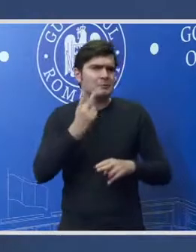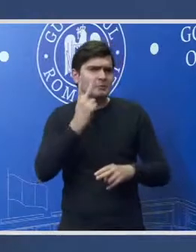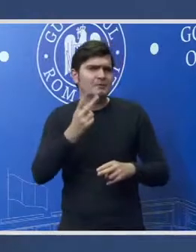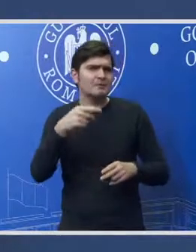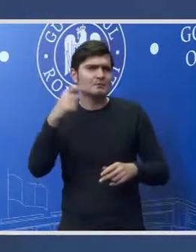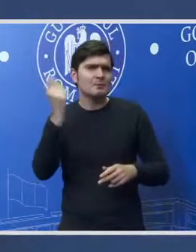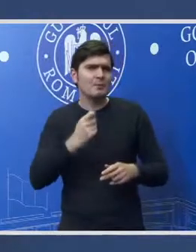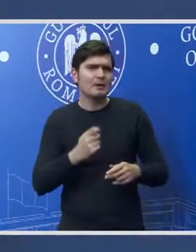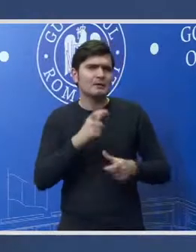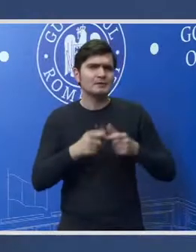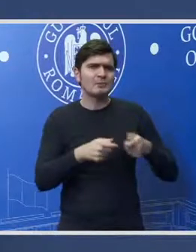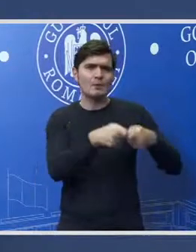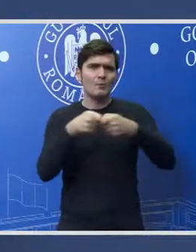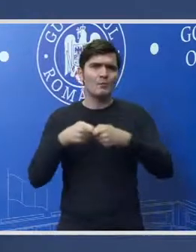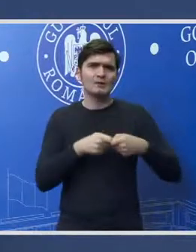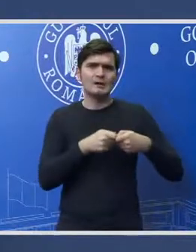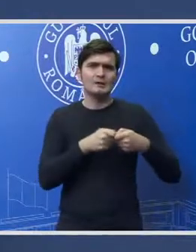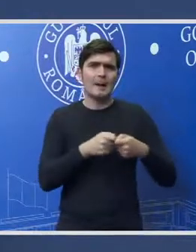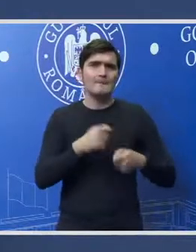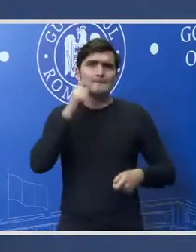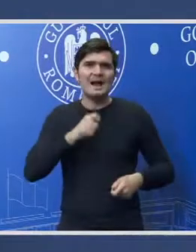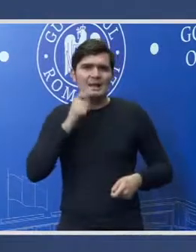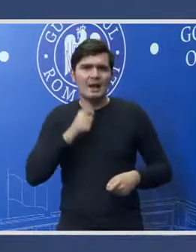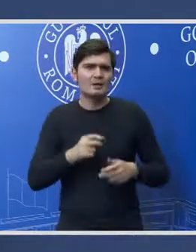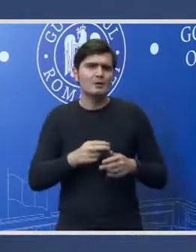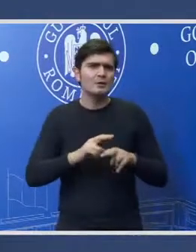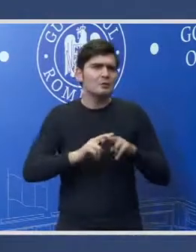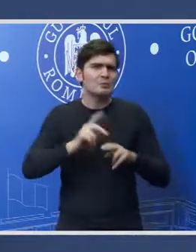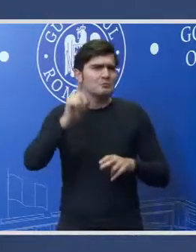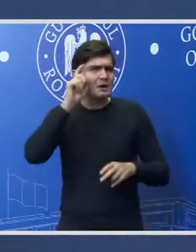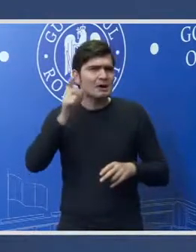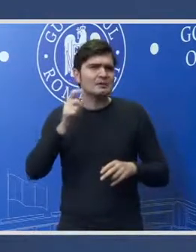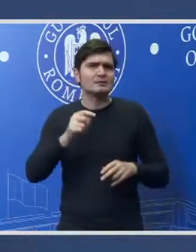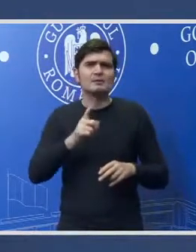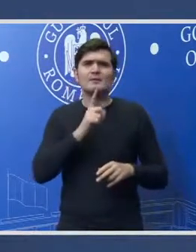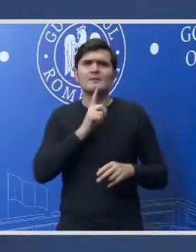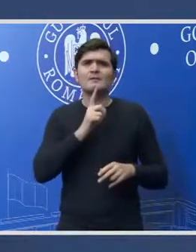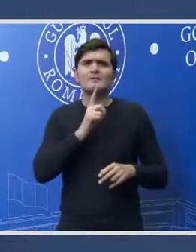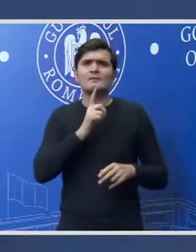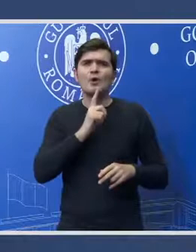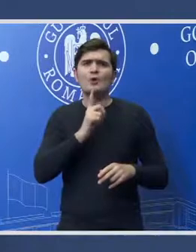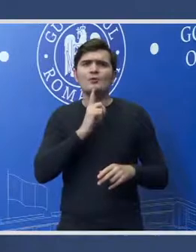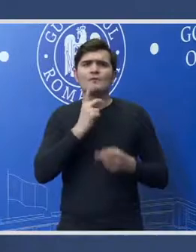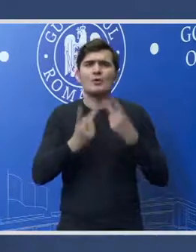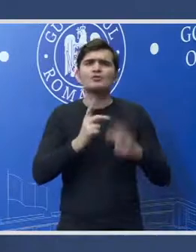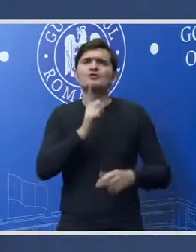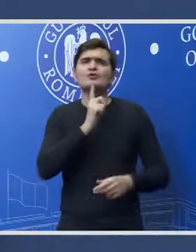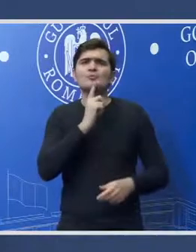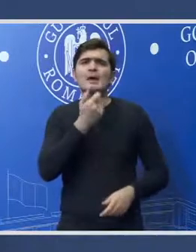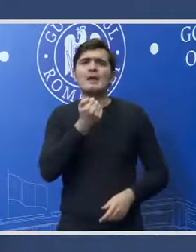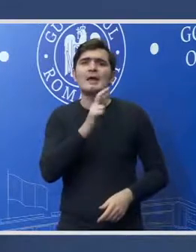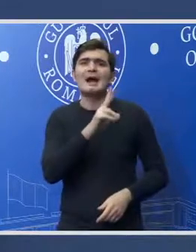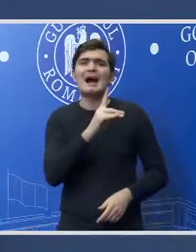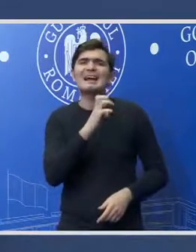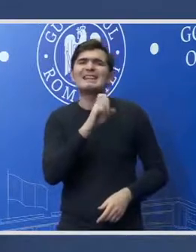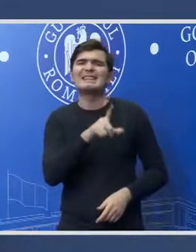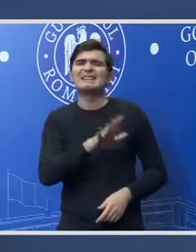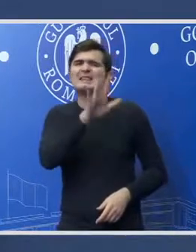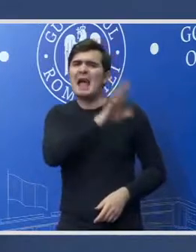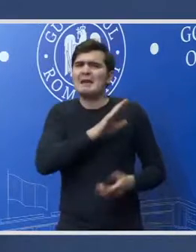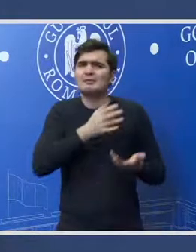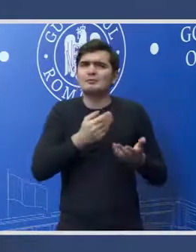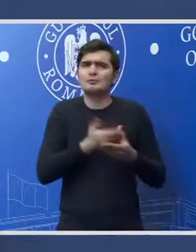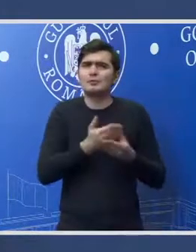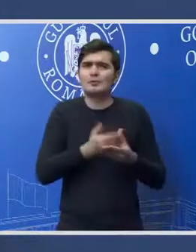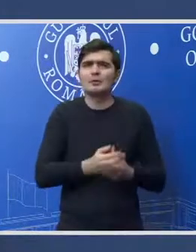comunităților etnice maghiare și cum apreciați utilizarea denumirii Ardeal într-un document bilateral? O să am